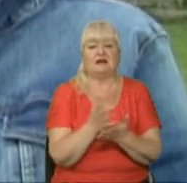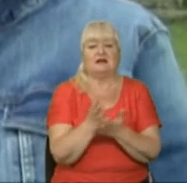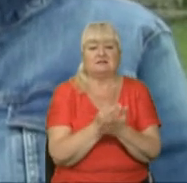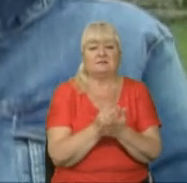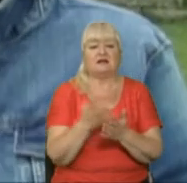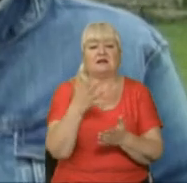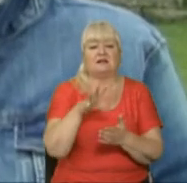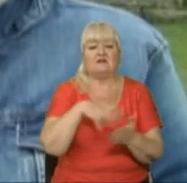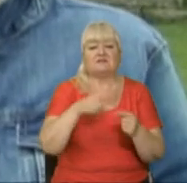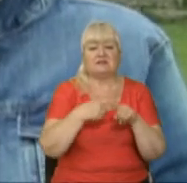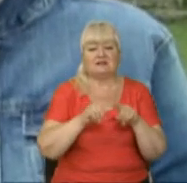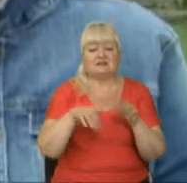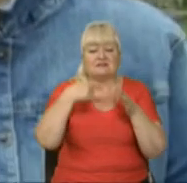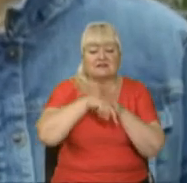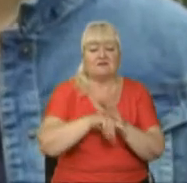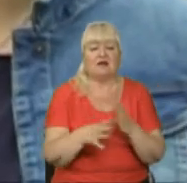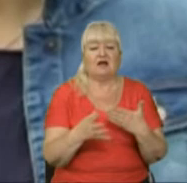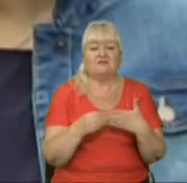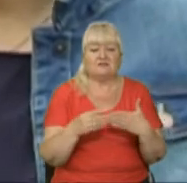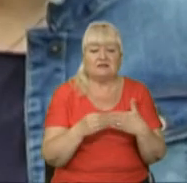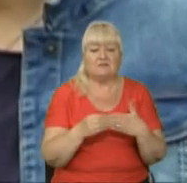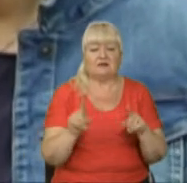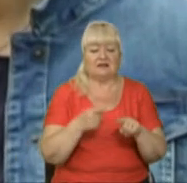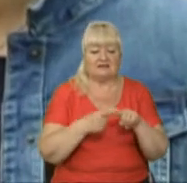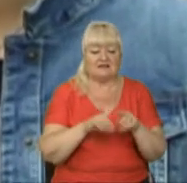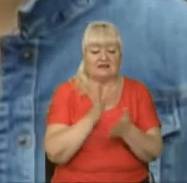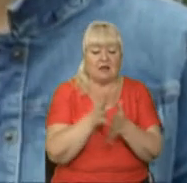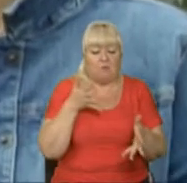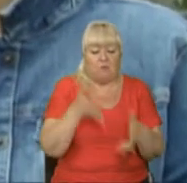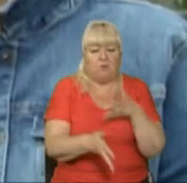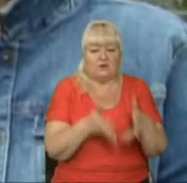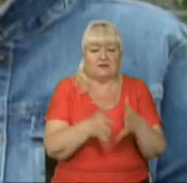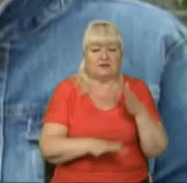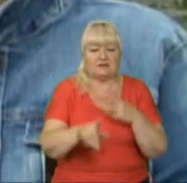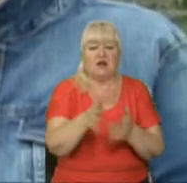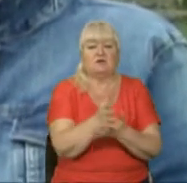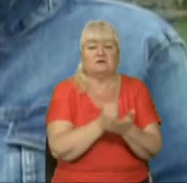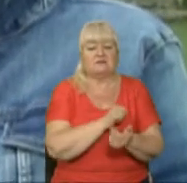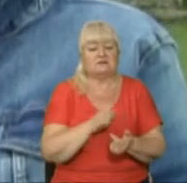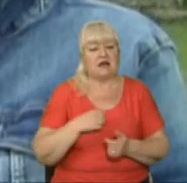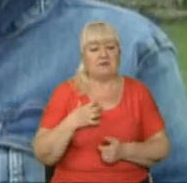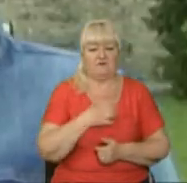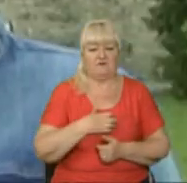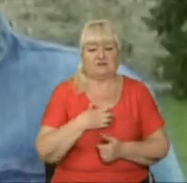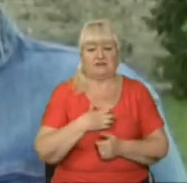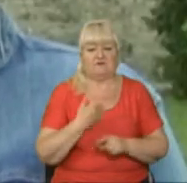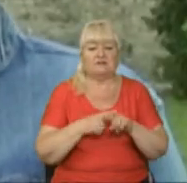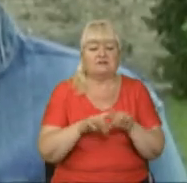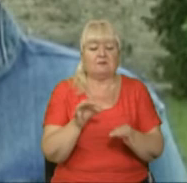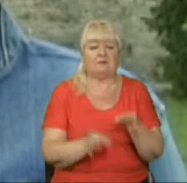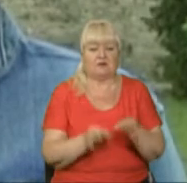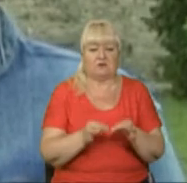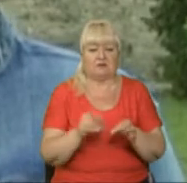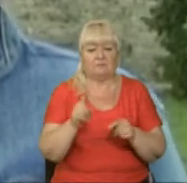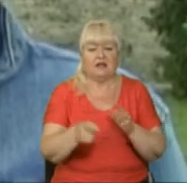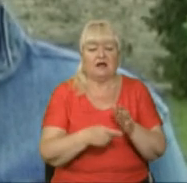землі. І враховуючи ще природні умови, що це є болотиста місцевість, вона зберегла, саме важливіше, це органіку. І дослідження